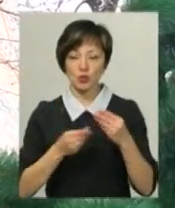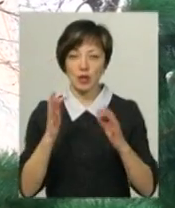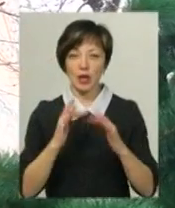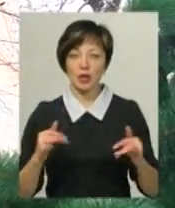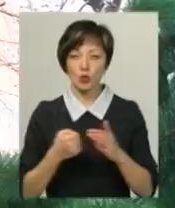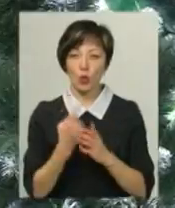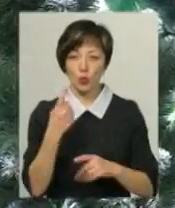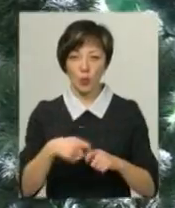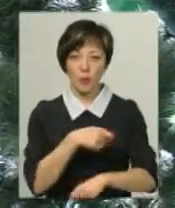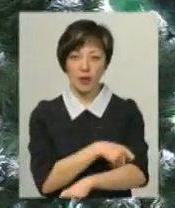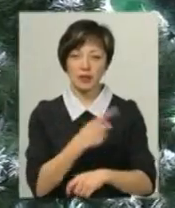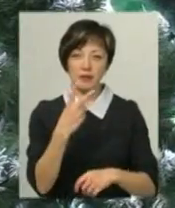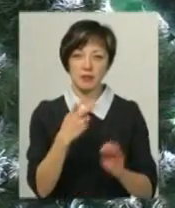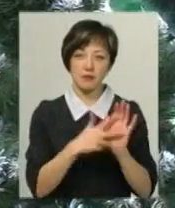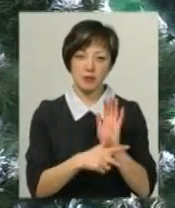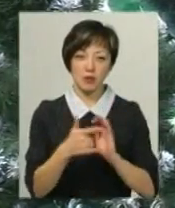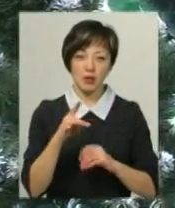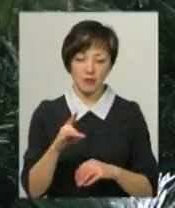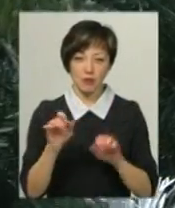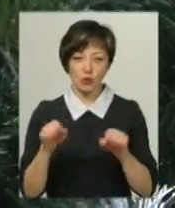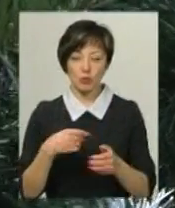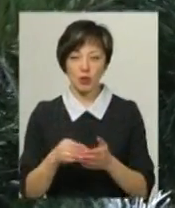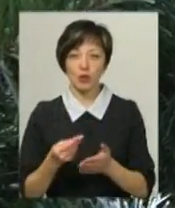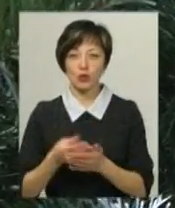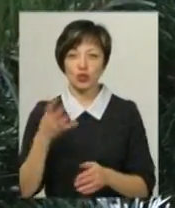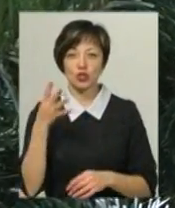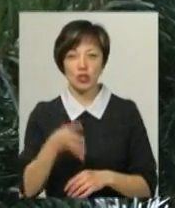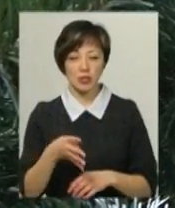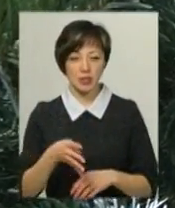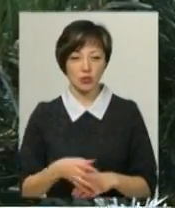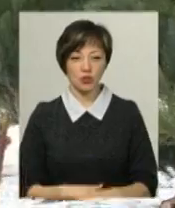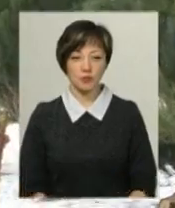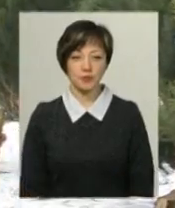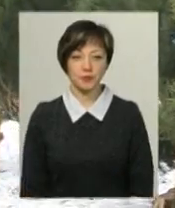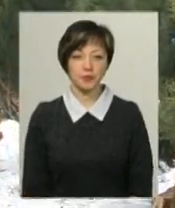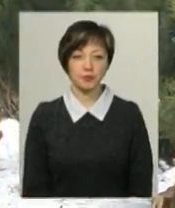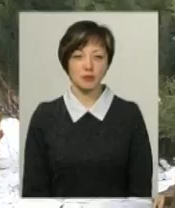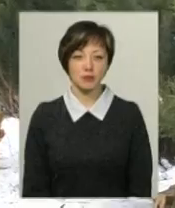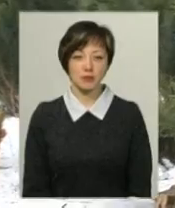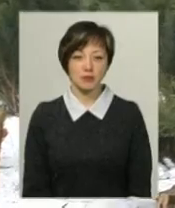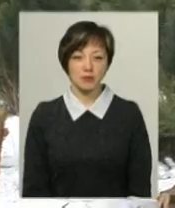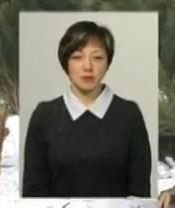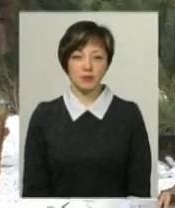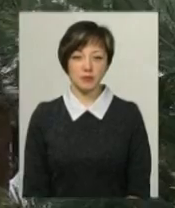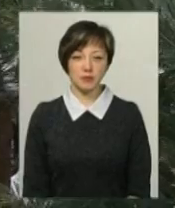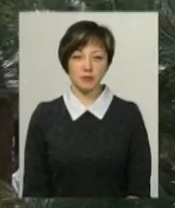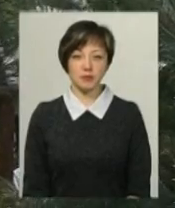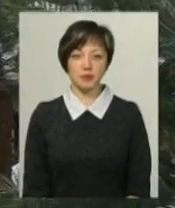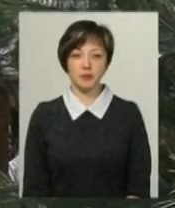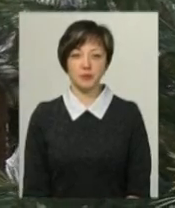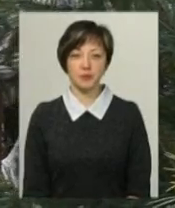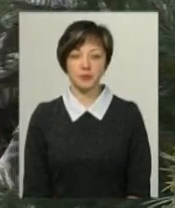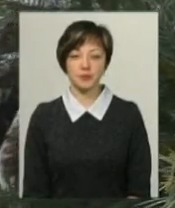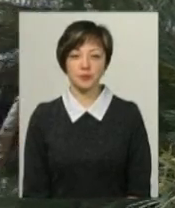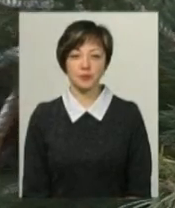одного метра можна придбати від 280 гривень. Найдорожчі – 4 тисячі. Леся Боровець, Олександр Горішавський, Віктор